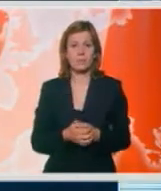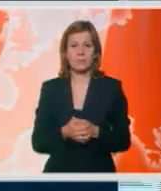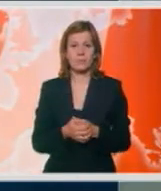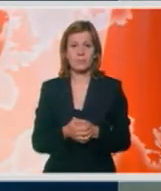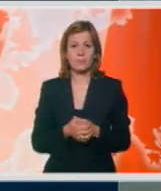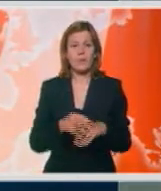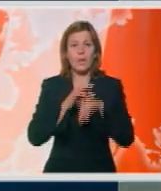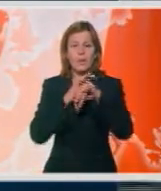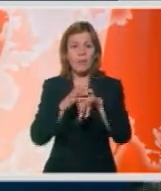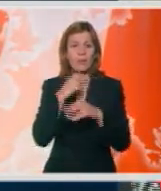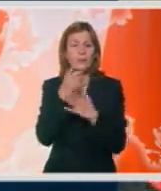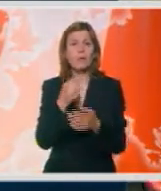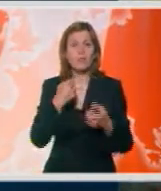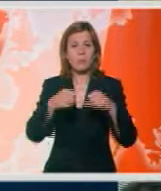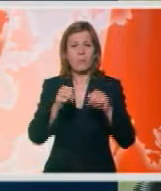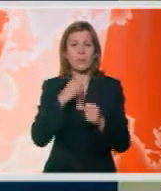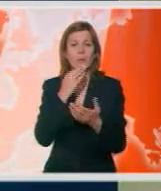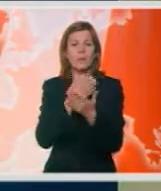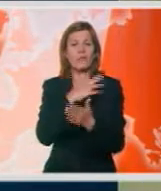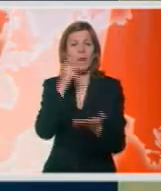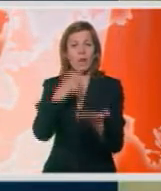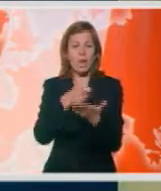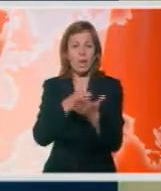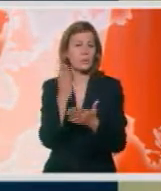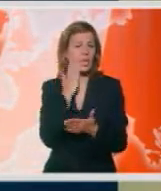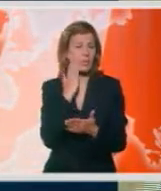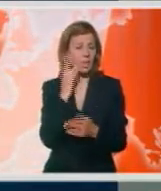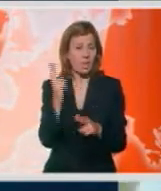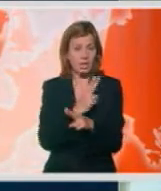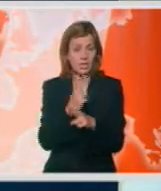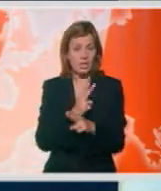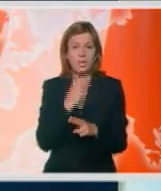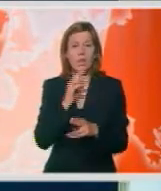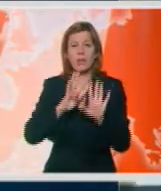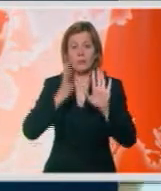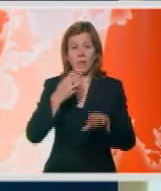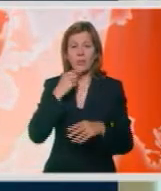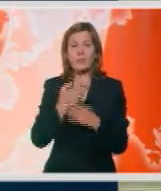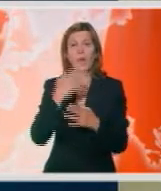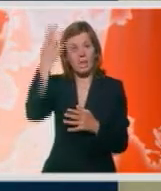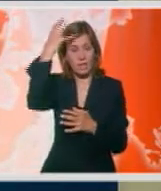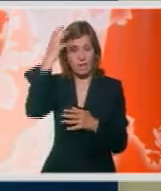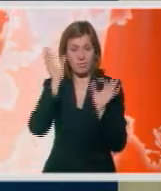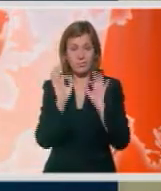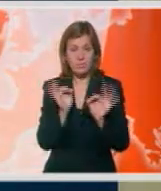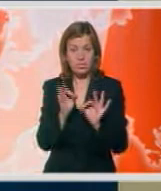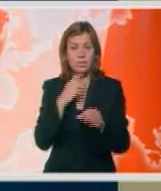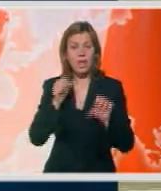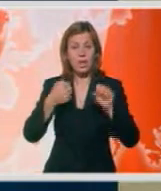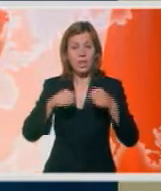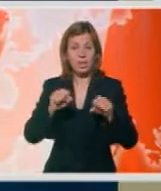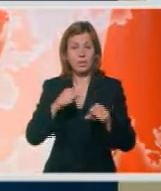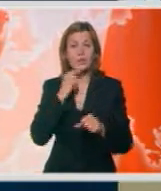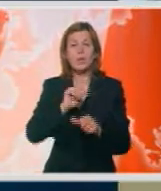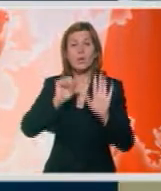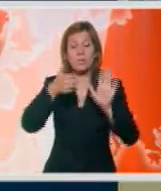Vozda Čemahije Jorge Lorenzo triumfovo je na Velikoj nagradi Sjedinjih država 9.3. sezone u kraljevskoj klasi Moto Grand Prix šampionata. Do